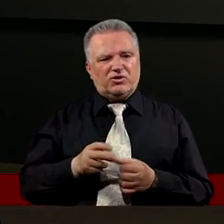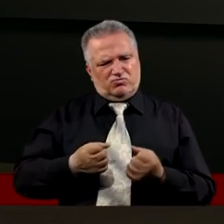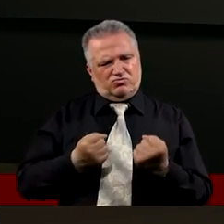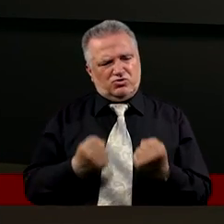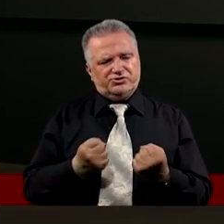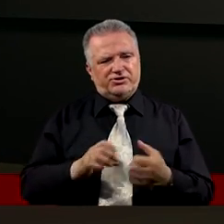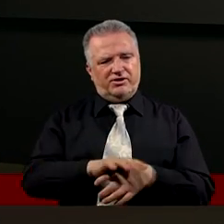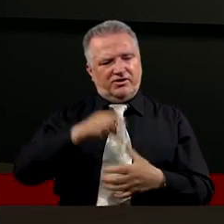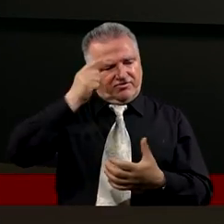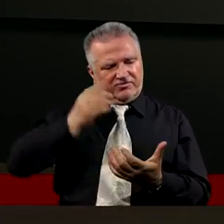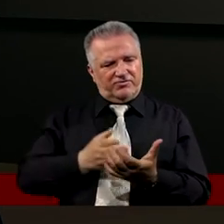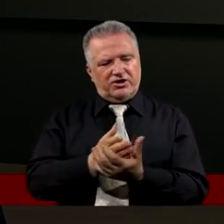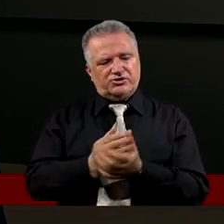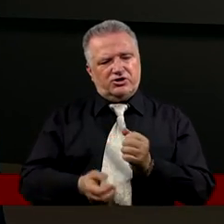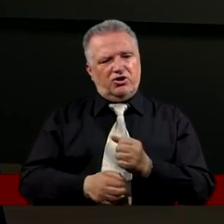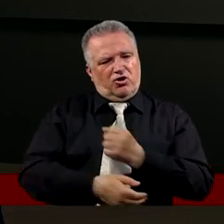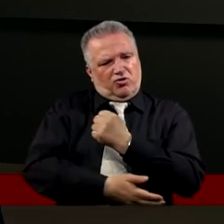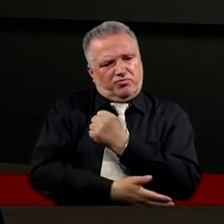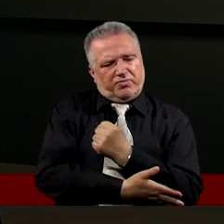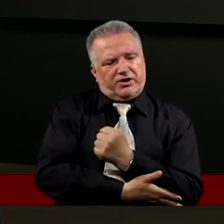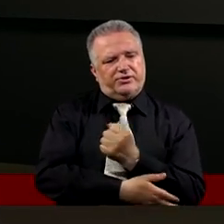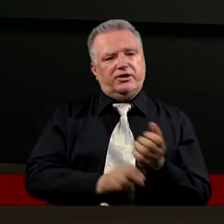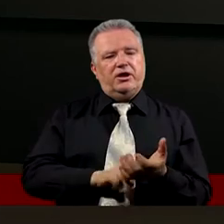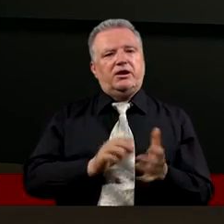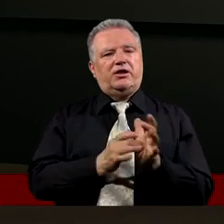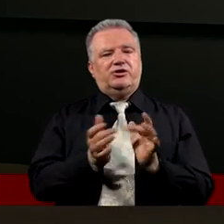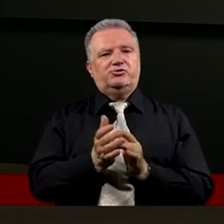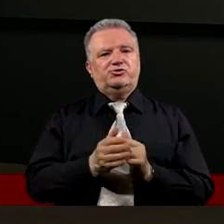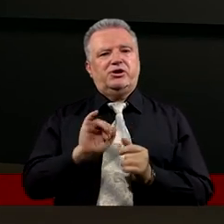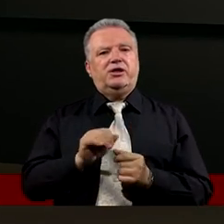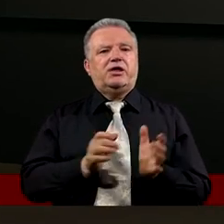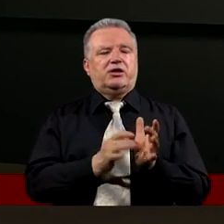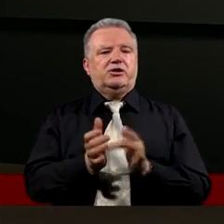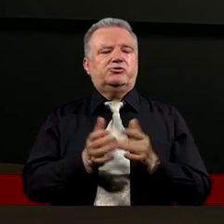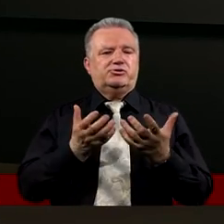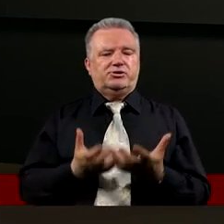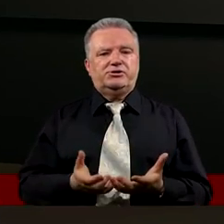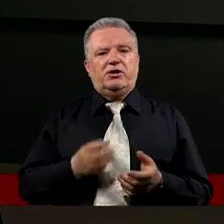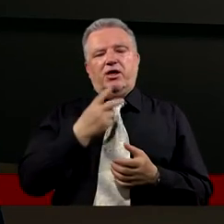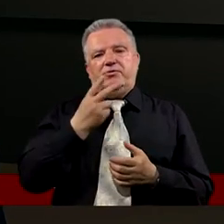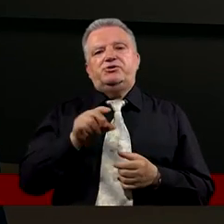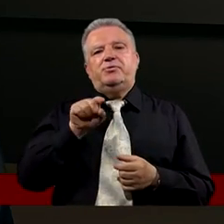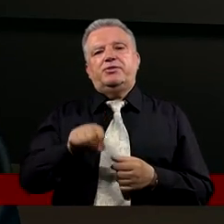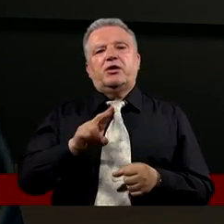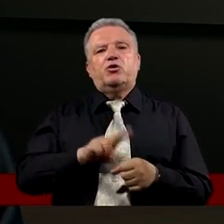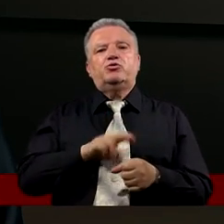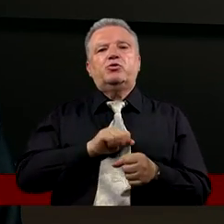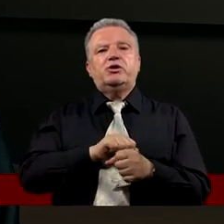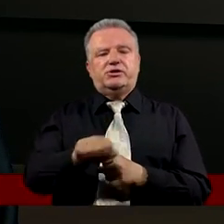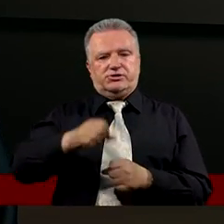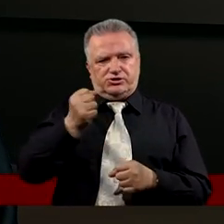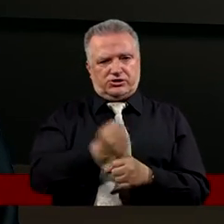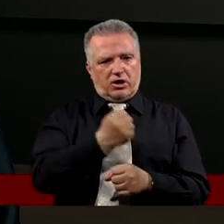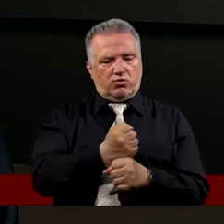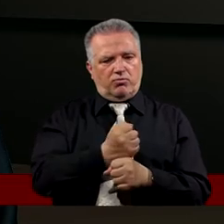wierze W swoim zaufaniu Na Jezusie Chrystusie Jak być powinien Jak Chrystus tego oczekiwał Widzimy tego Który jest